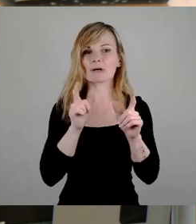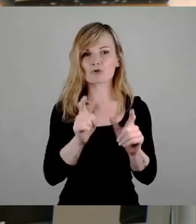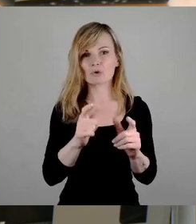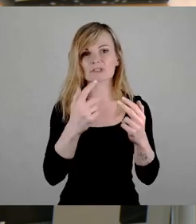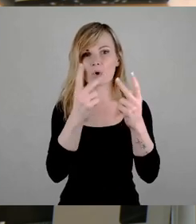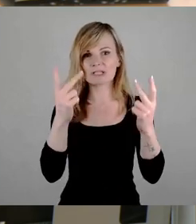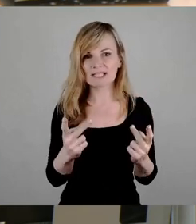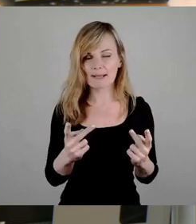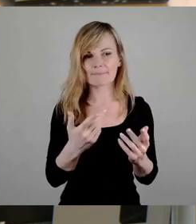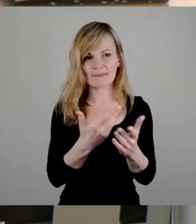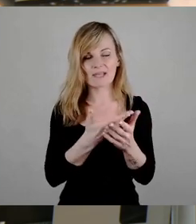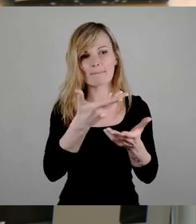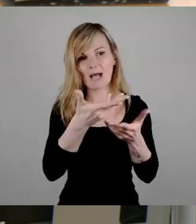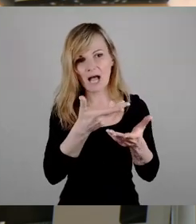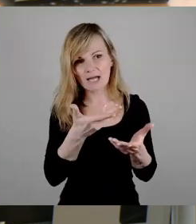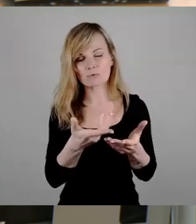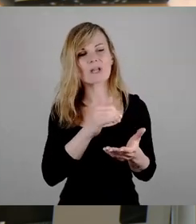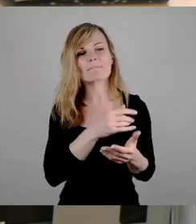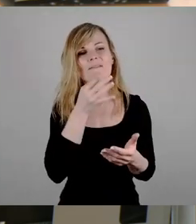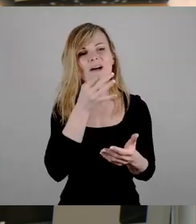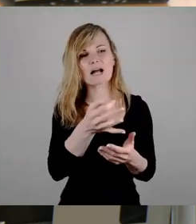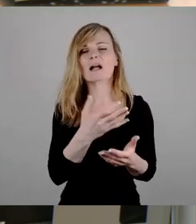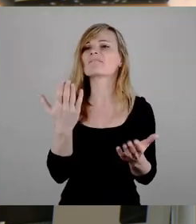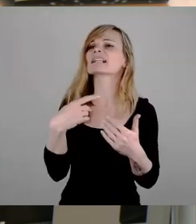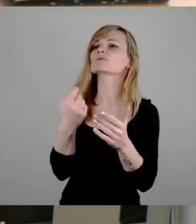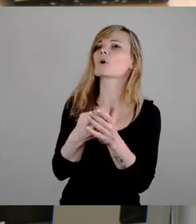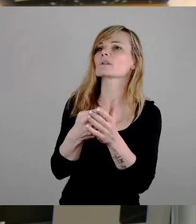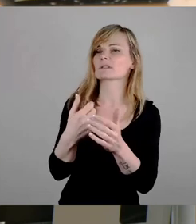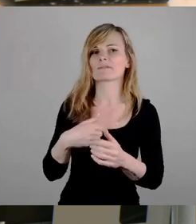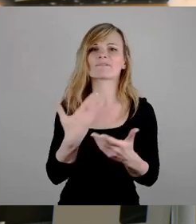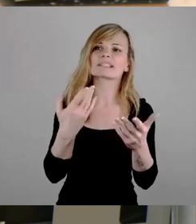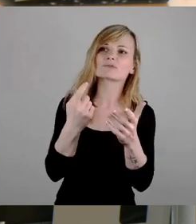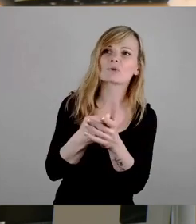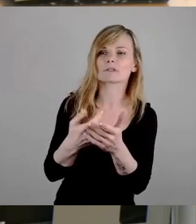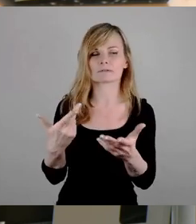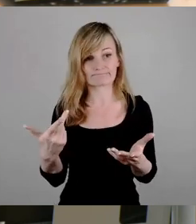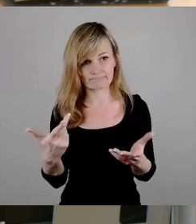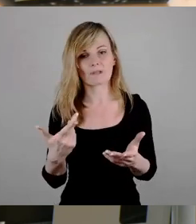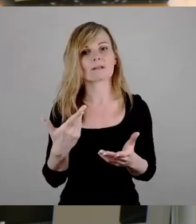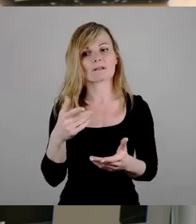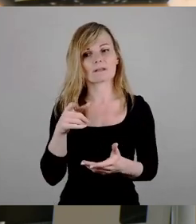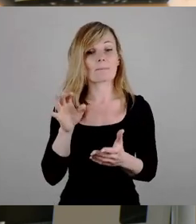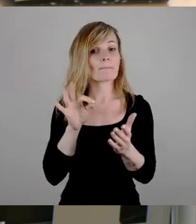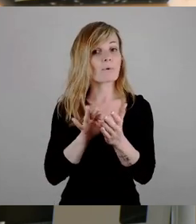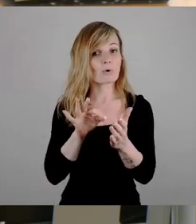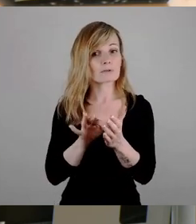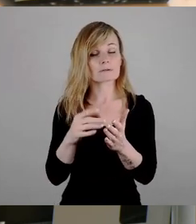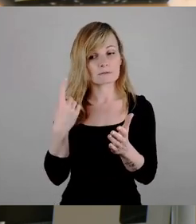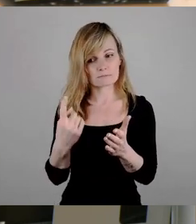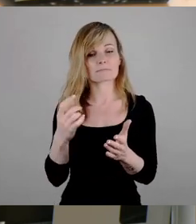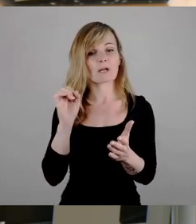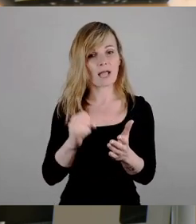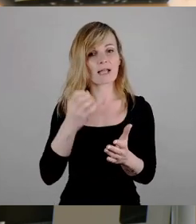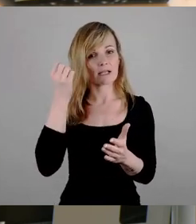Was kostet das alles? Und nun haben wir hier einen Punkt, wo man wirklich klar sagen kann, das sind irre